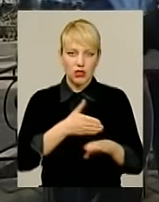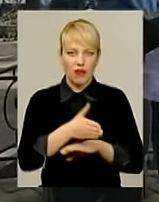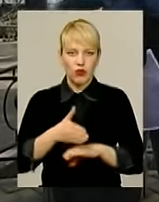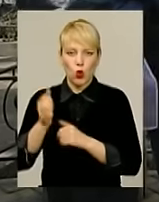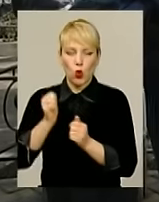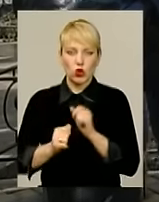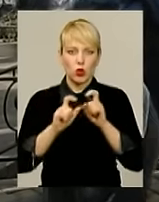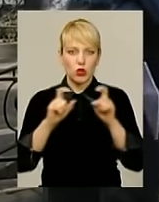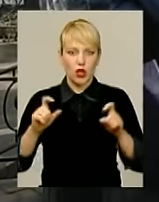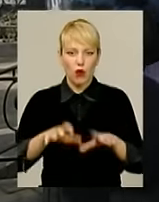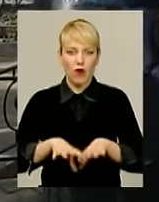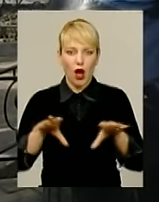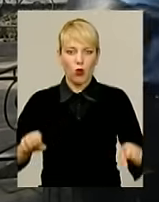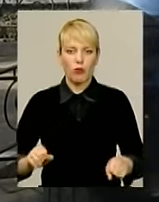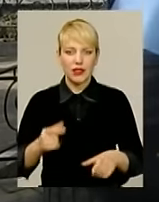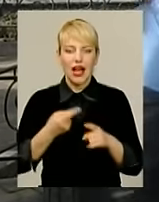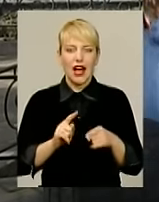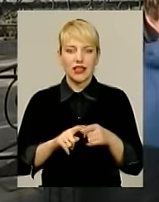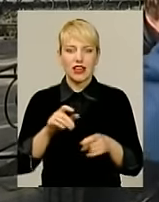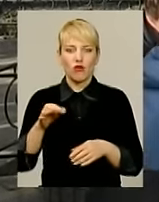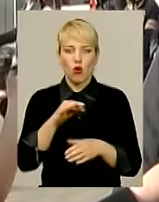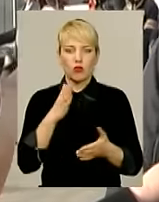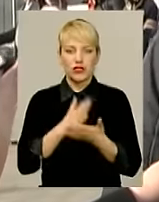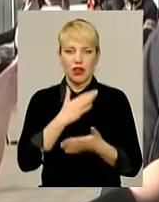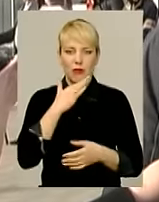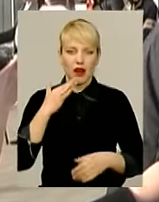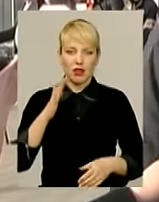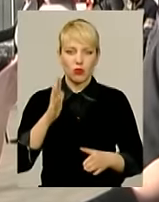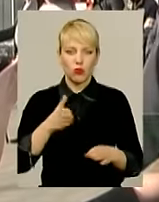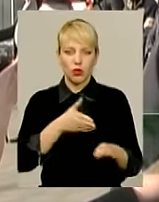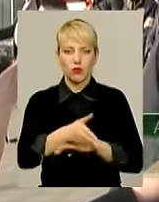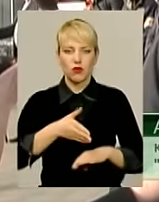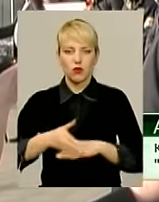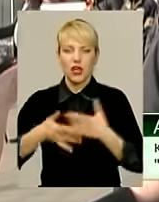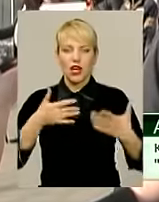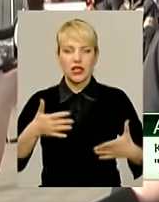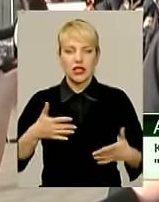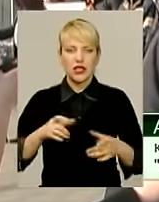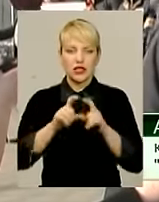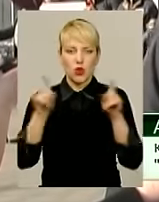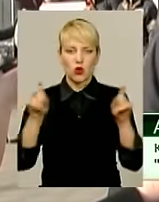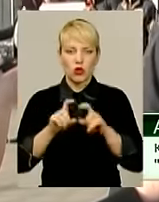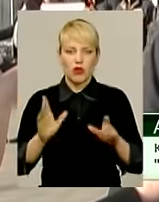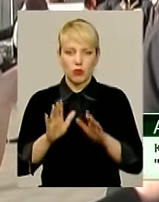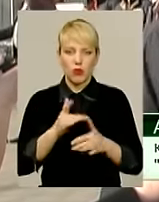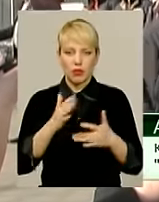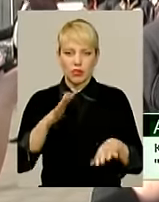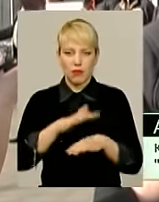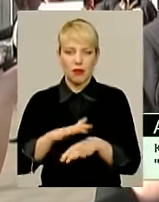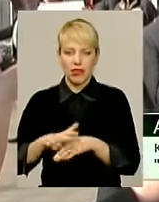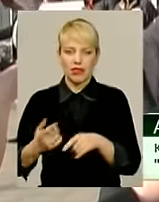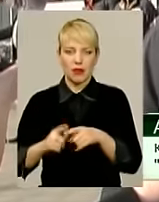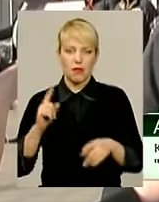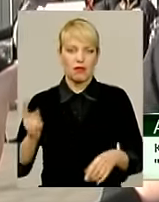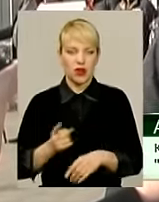кожної установи окупанта. А їх в області чимало. Ми будемо відвідувати різні установи окупанта, різні банки. Це просто